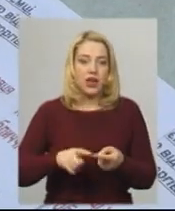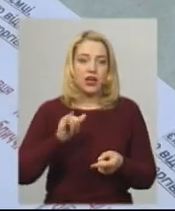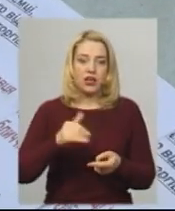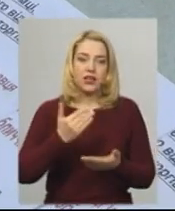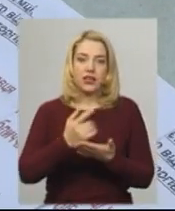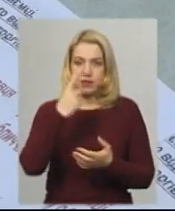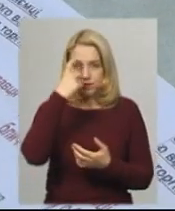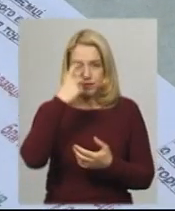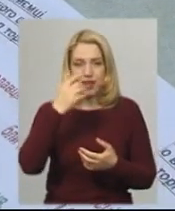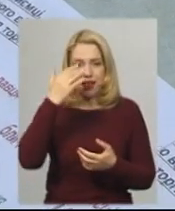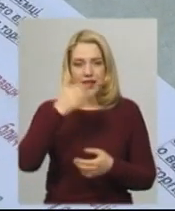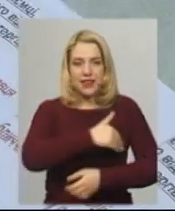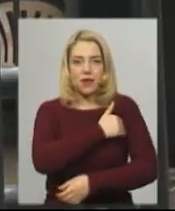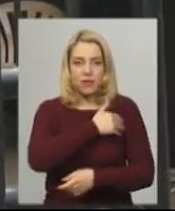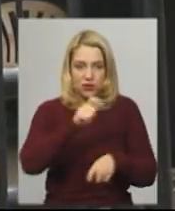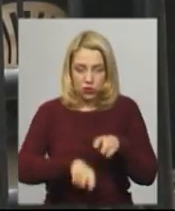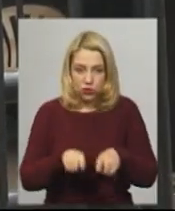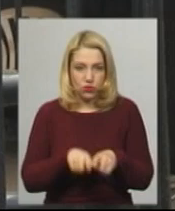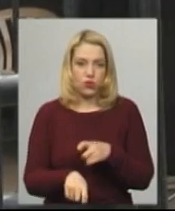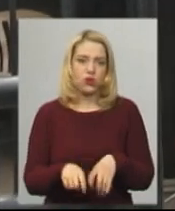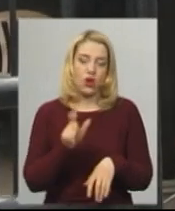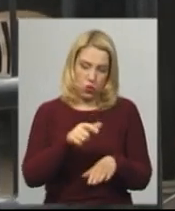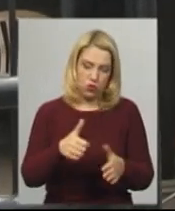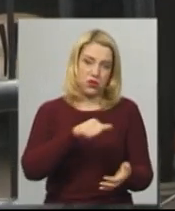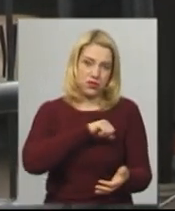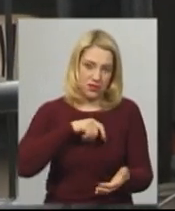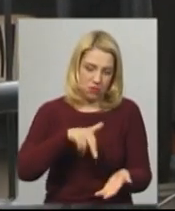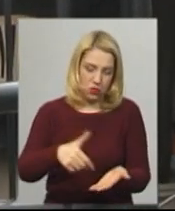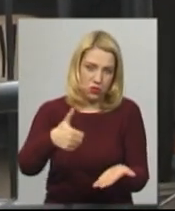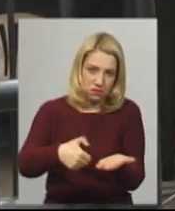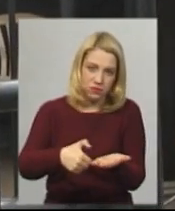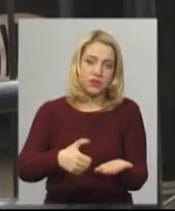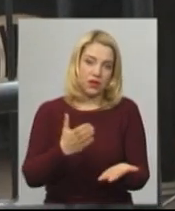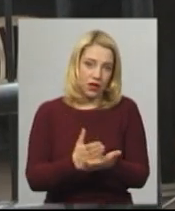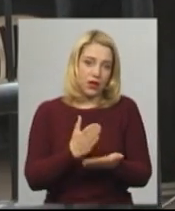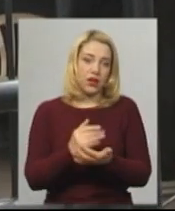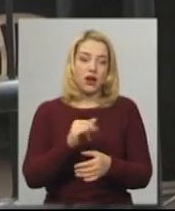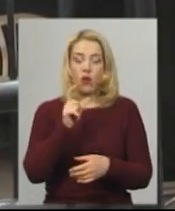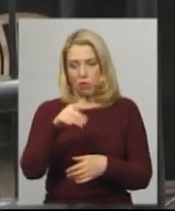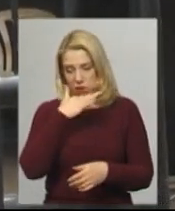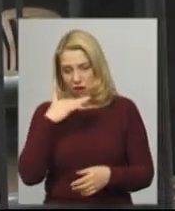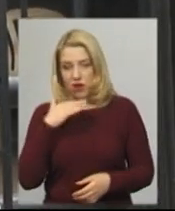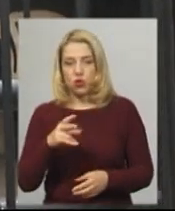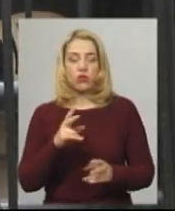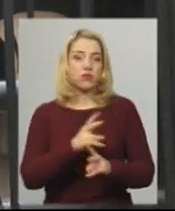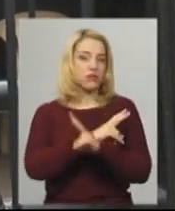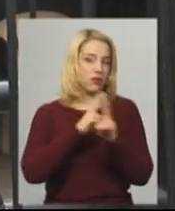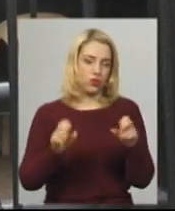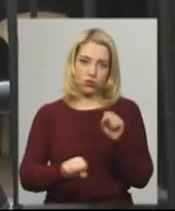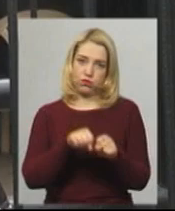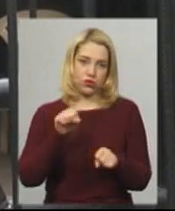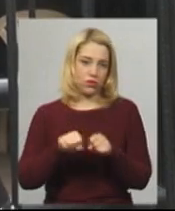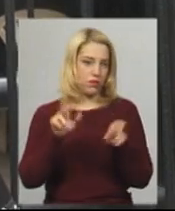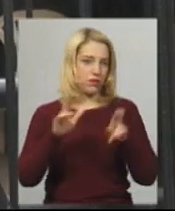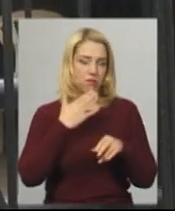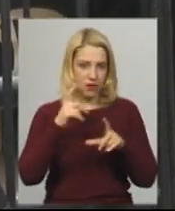теж люди протирають, руки входять. Людей було багато і поки що ніхто не порушував правила.